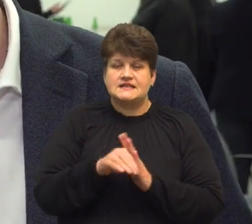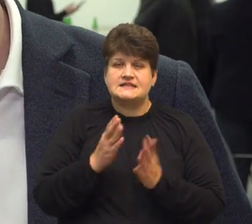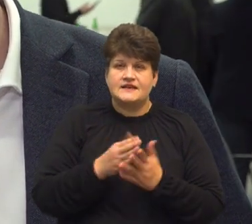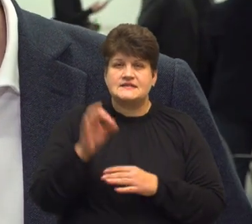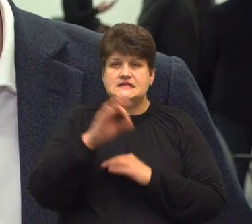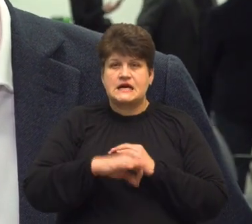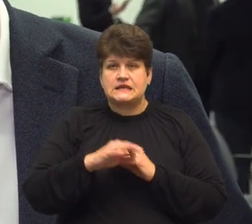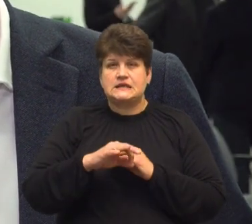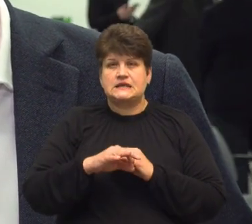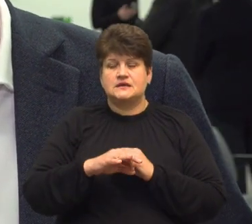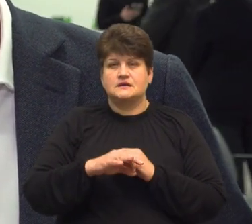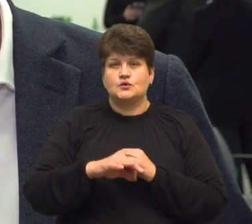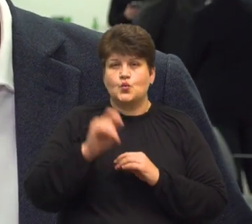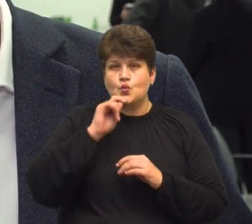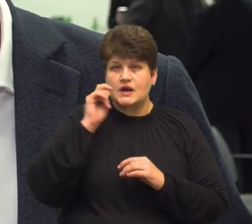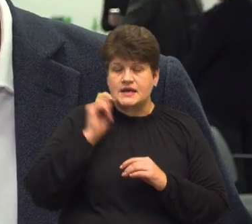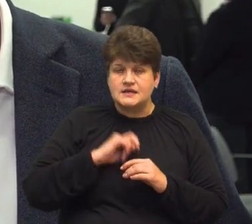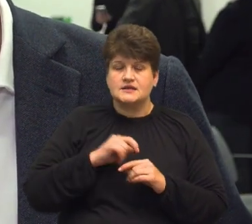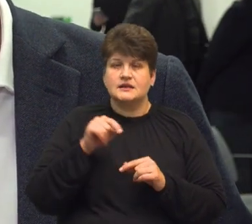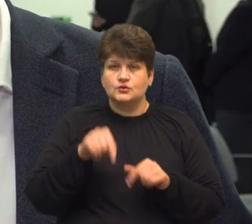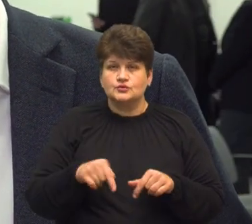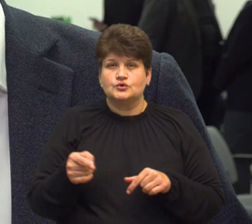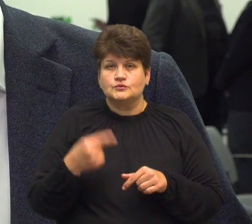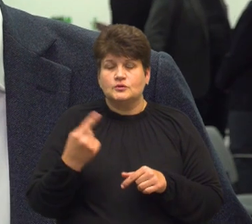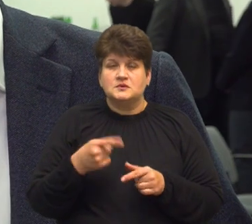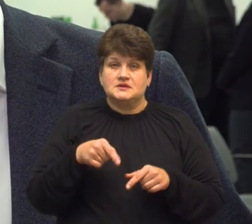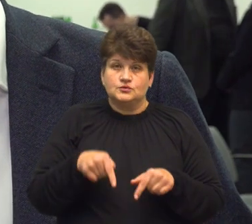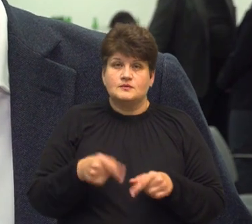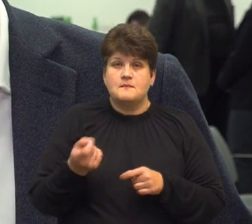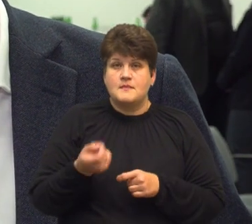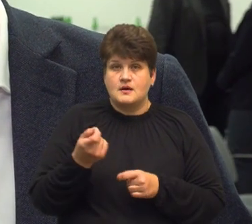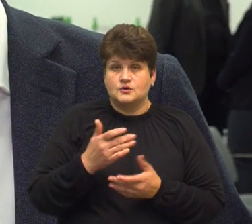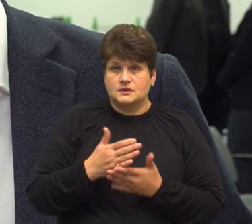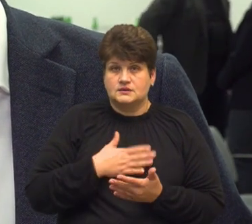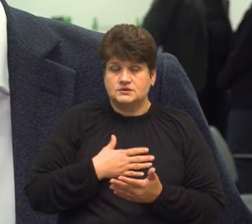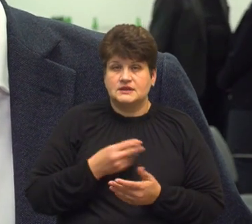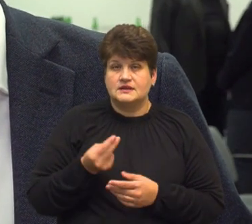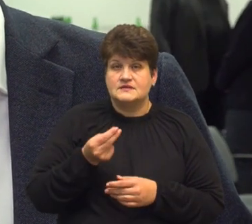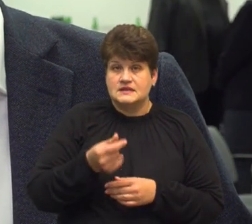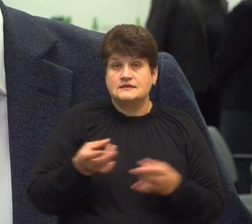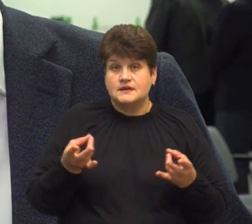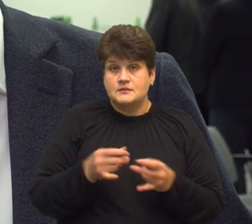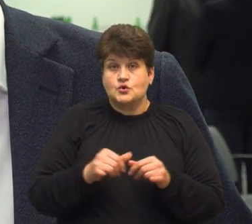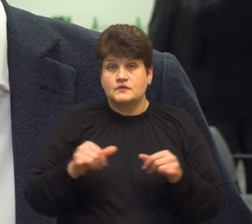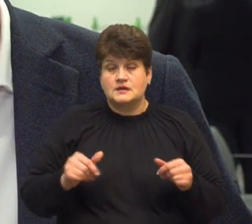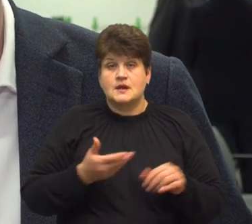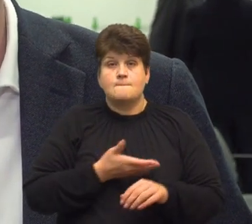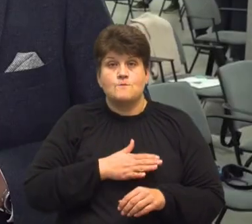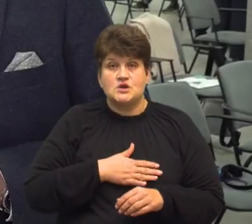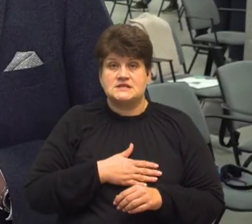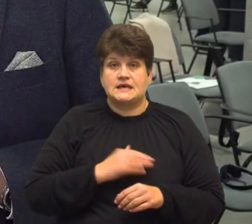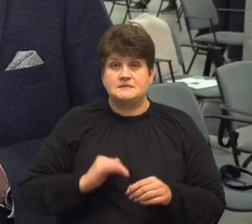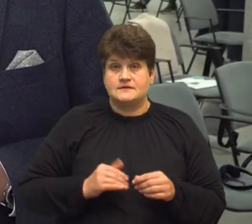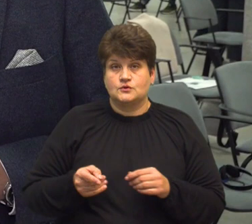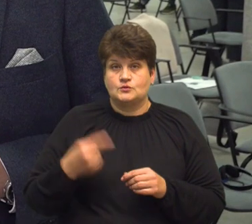область – це територія, де польських інвестицій на даному етапі мало. Настав час розвивати польський бізнес на Тернопільщині.